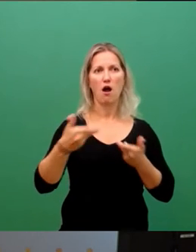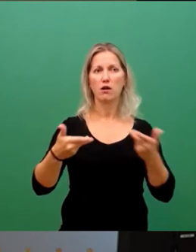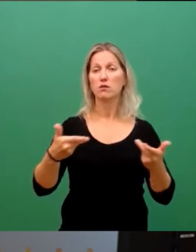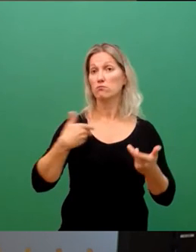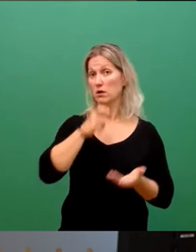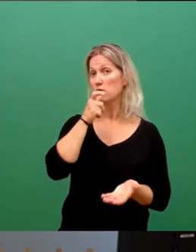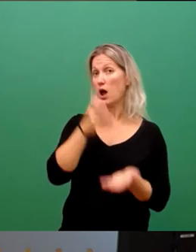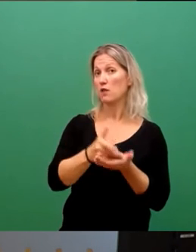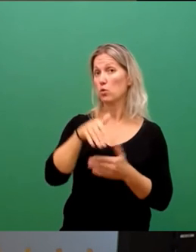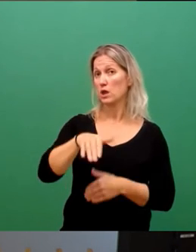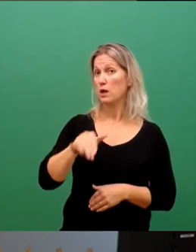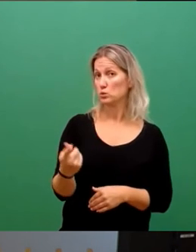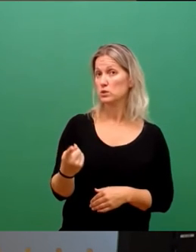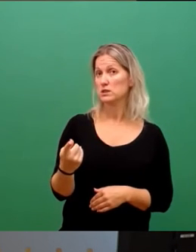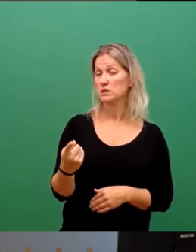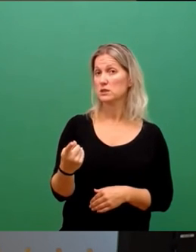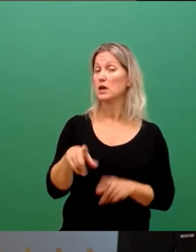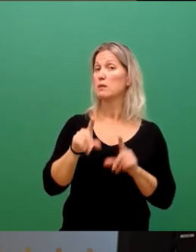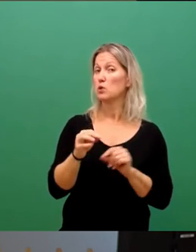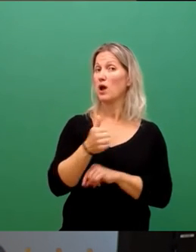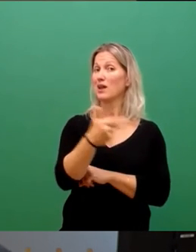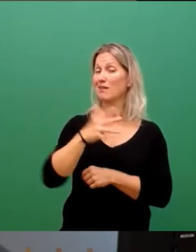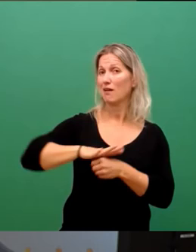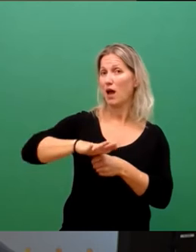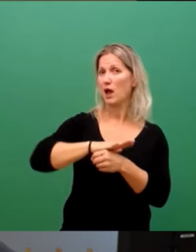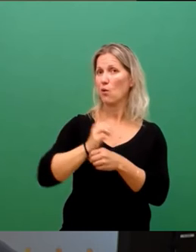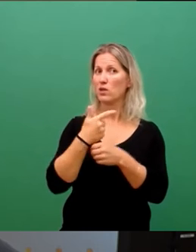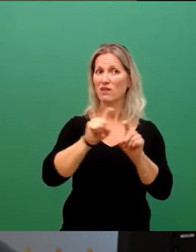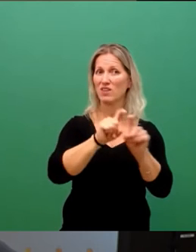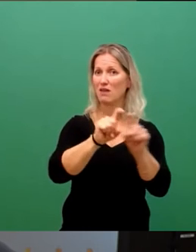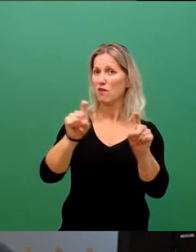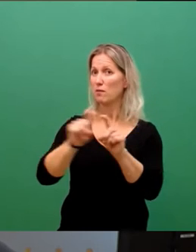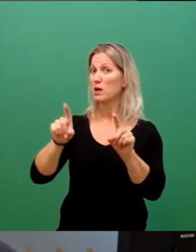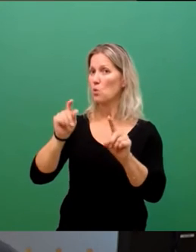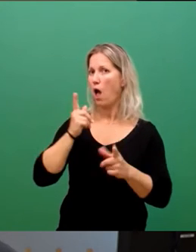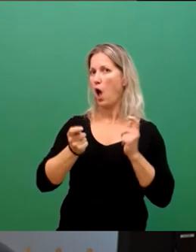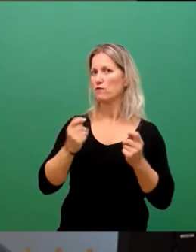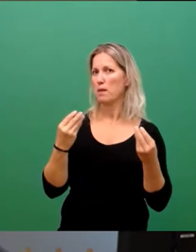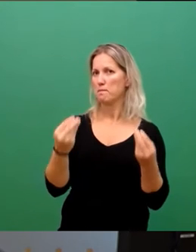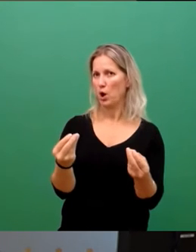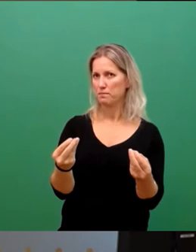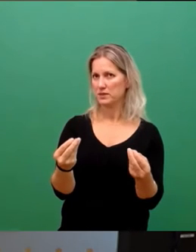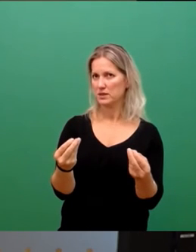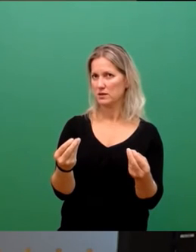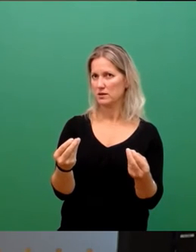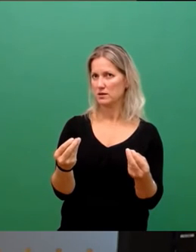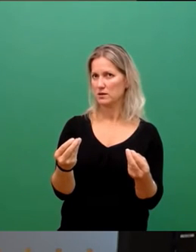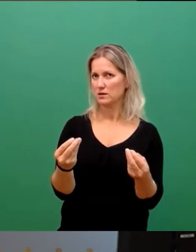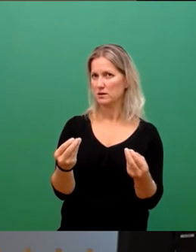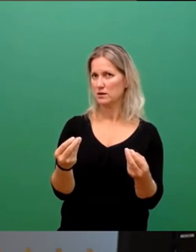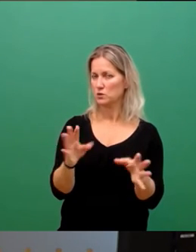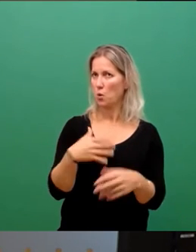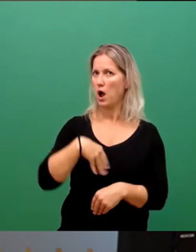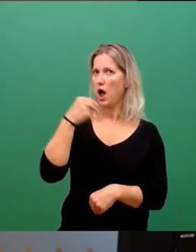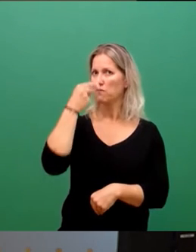dazu beitragen, dass Unternehmen in unserer Region auch Aufträge erhalten. Dies alles sind auf den ersten Blick positive